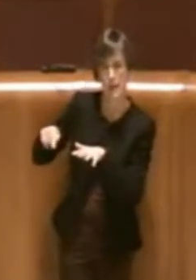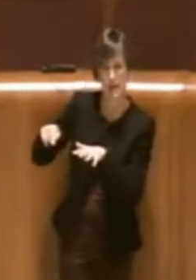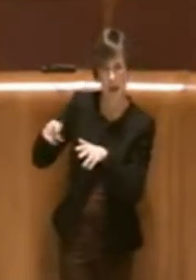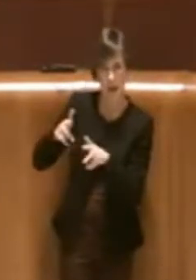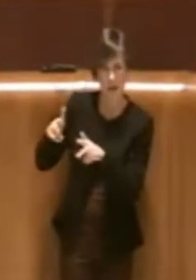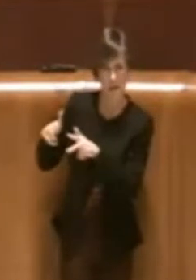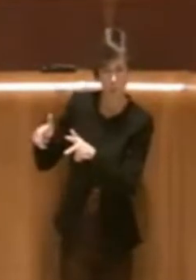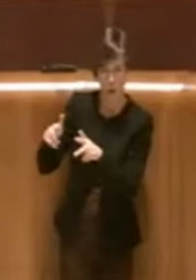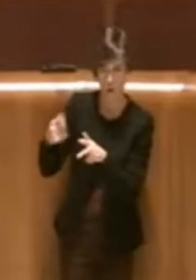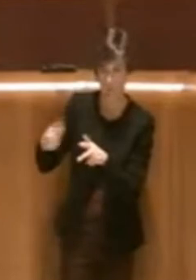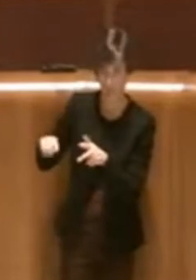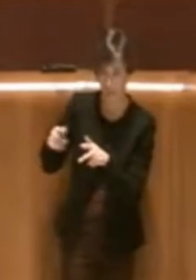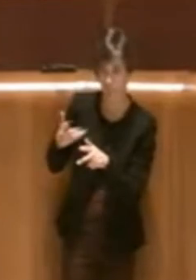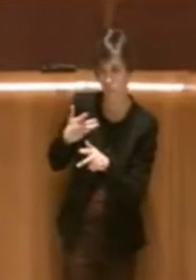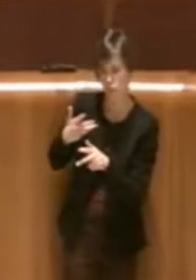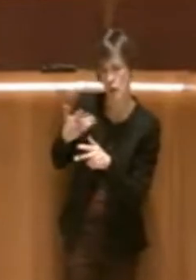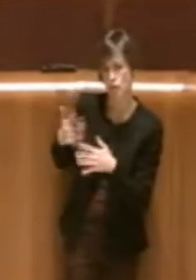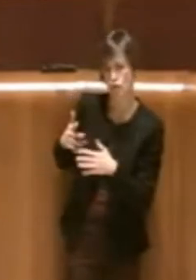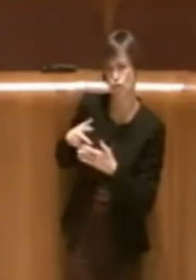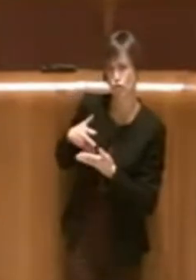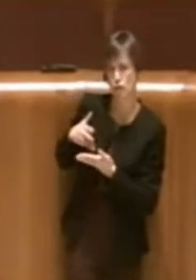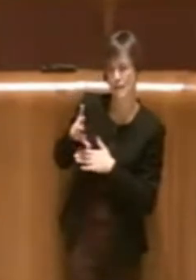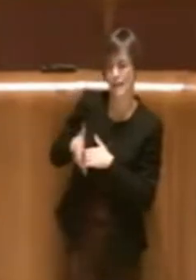quindi l'intervento di valorizzazione